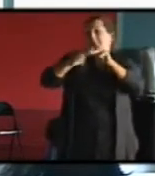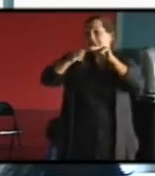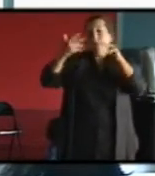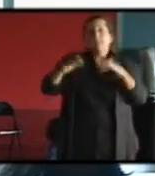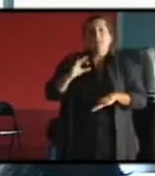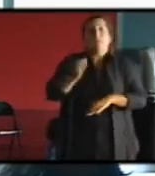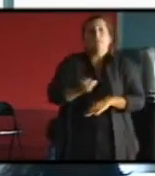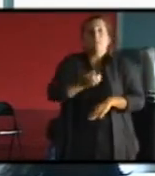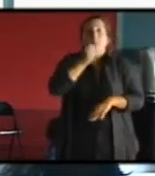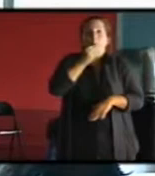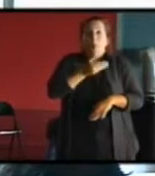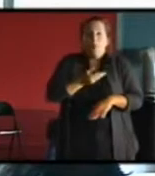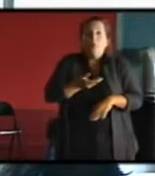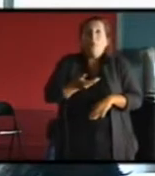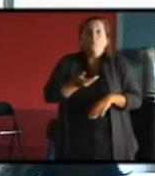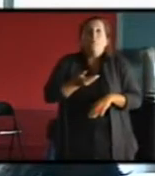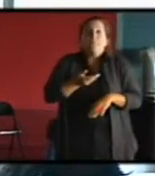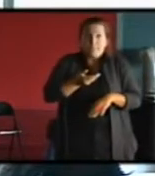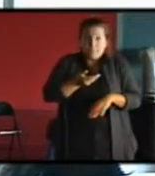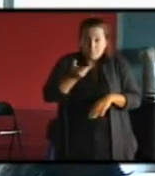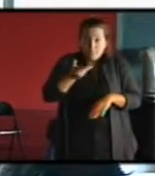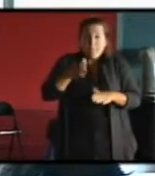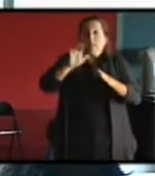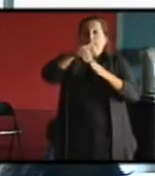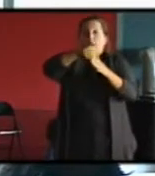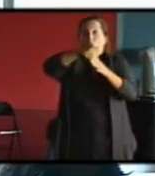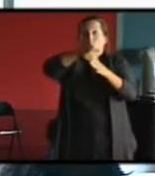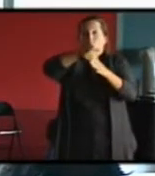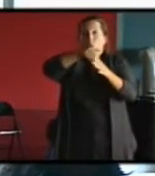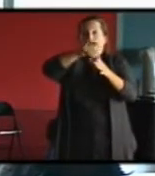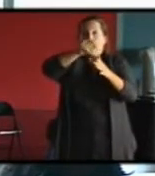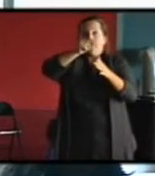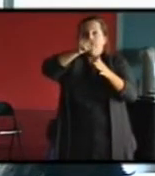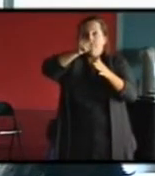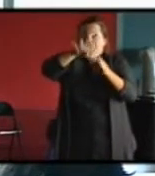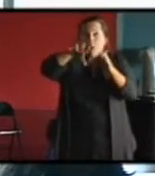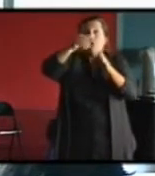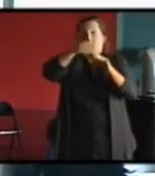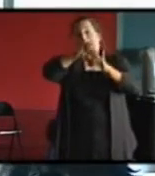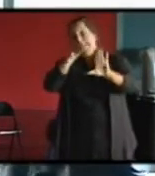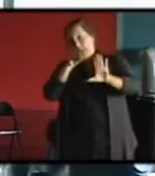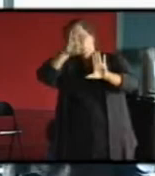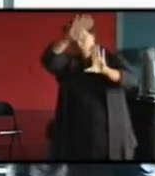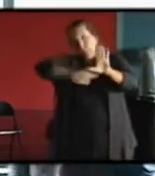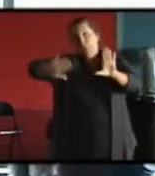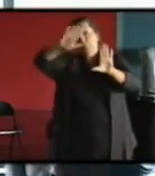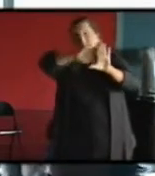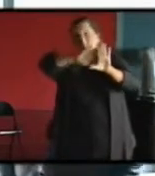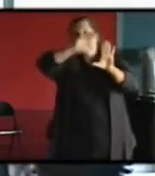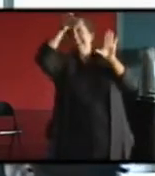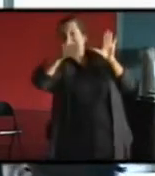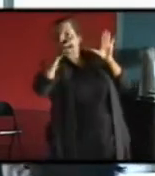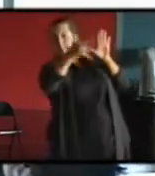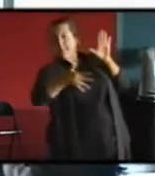avec une isolation par l'extérieur sur cours et